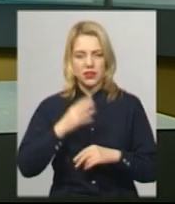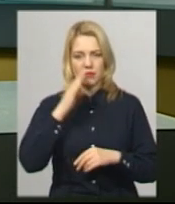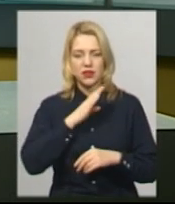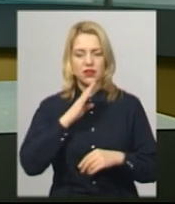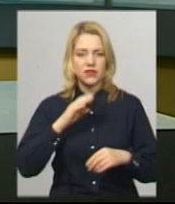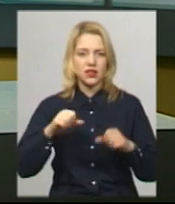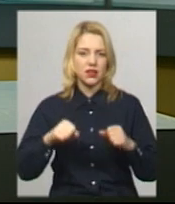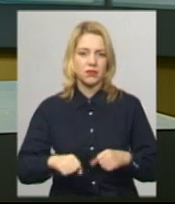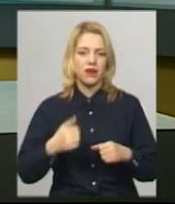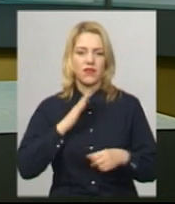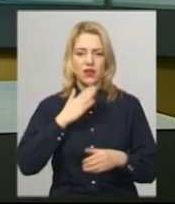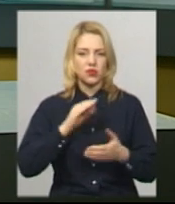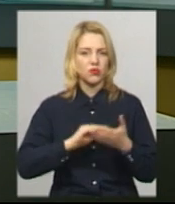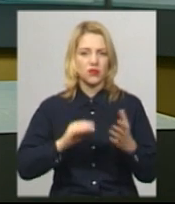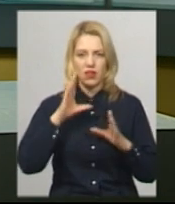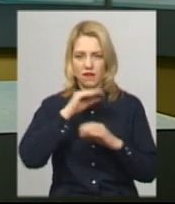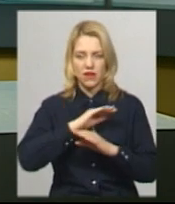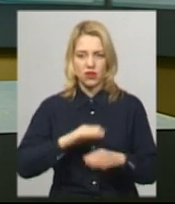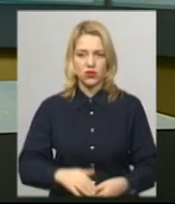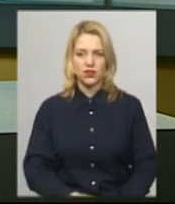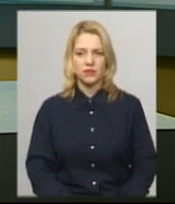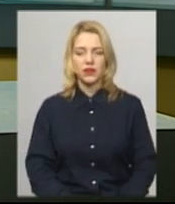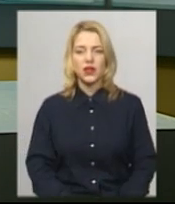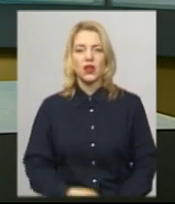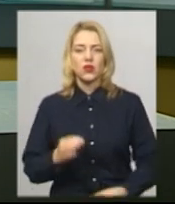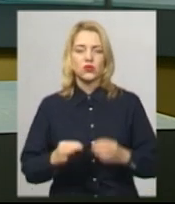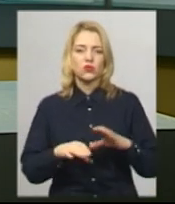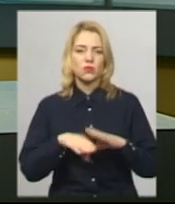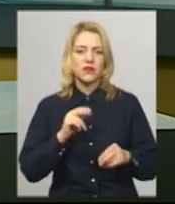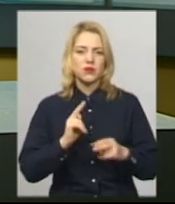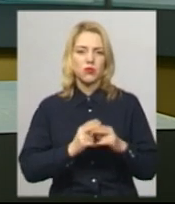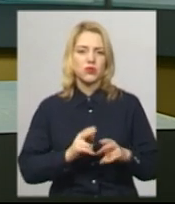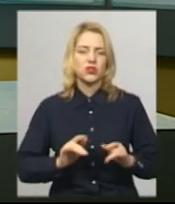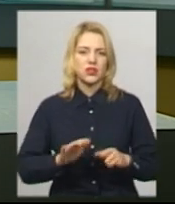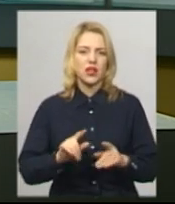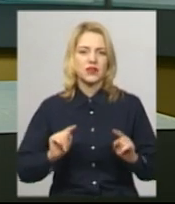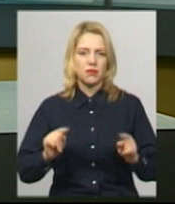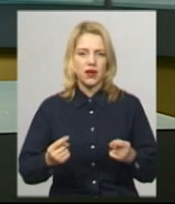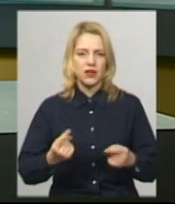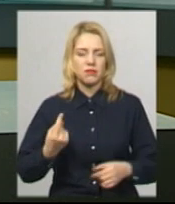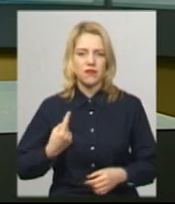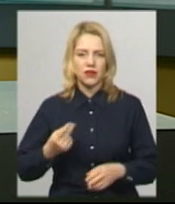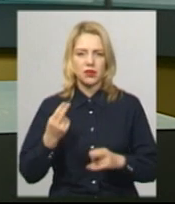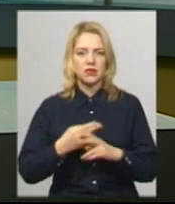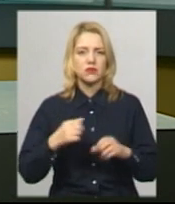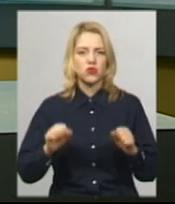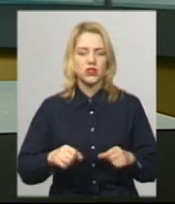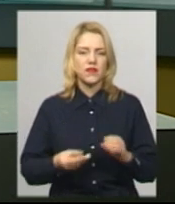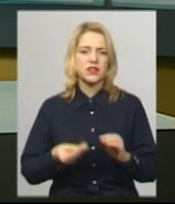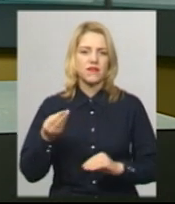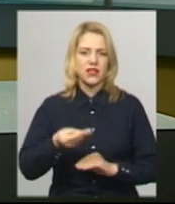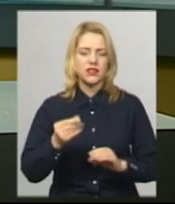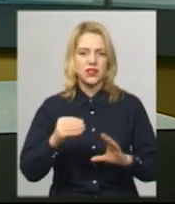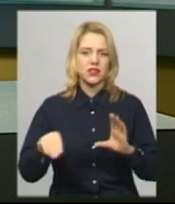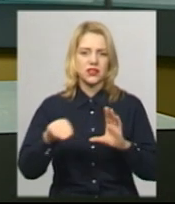кореспондентам не вдалося. Суд обрав запобіжний захід у вигляді тримання під вартою без можливості внесення застави